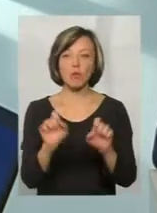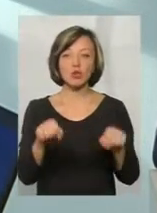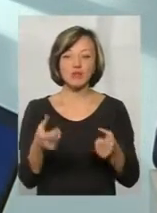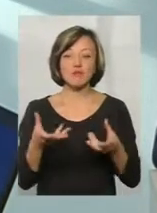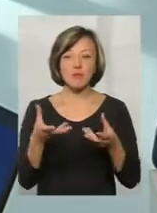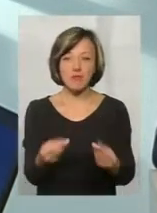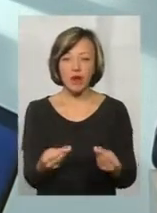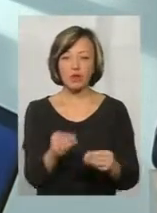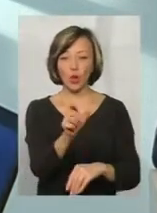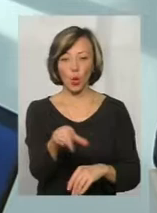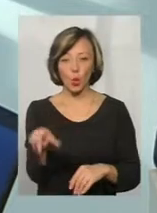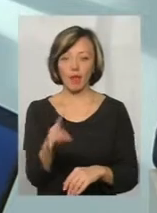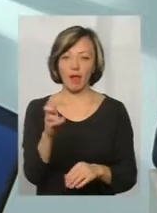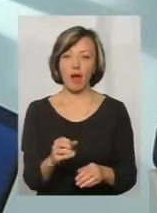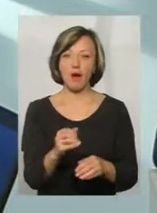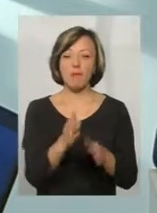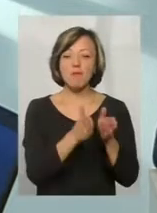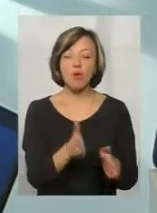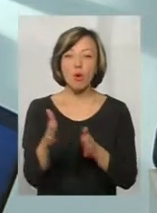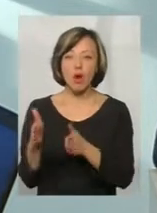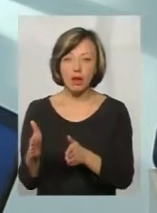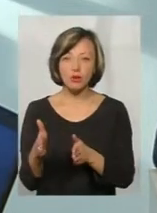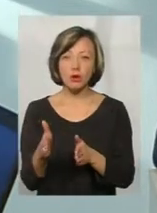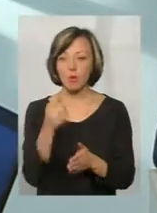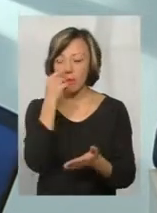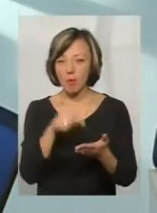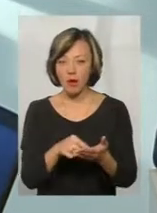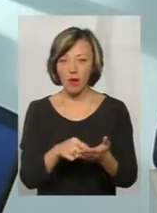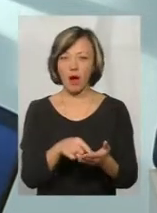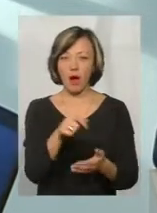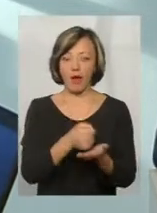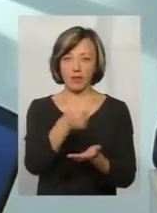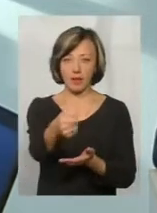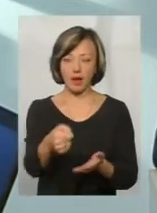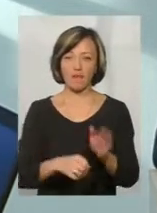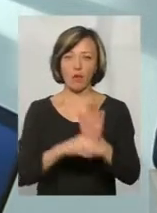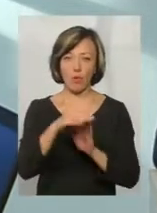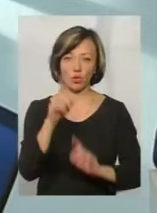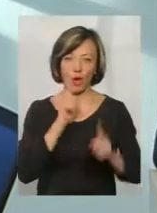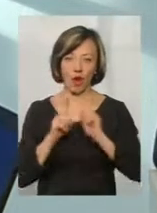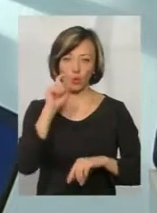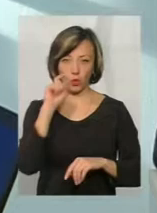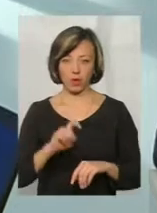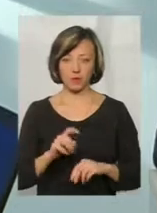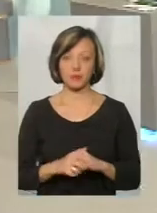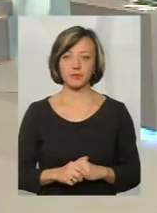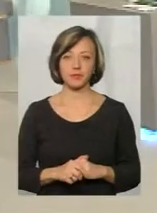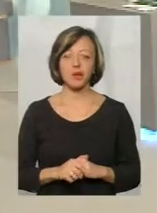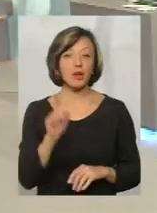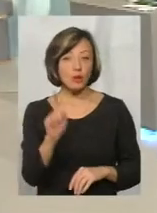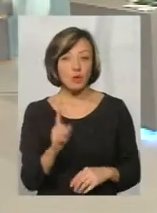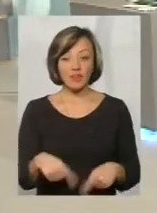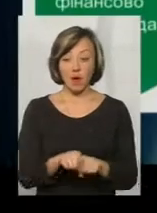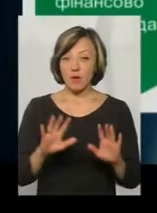впливати виборцям на порядок проходження кандидатів до Верховної Ради України. Тобто в